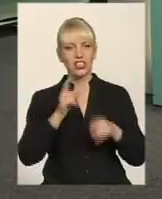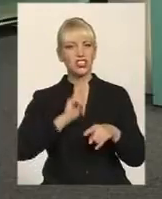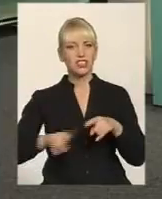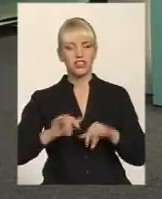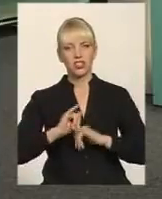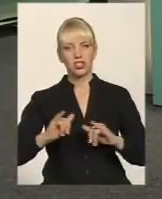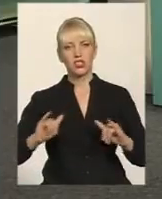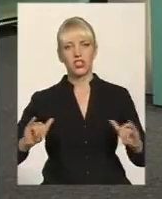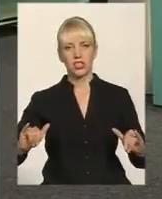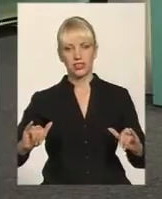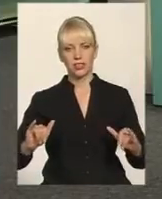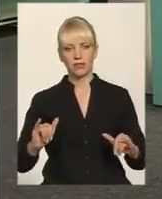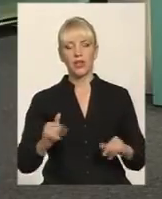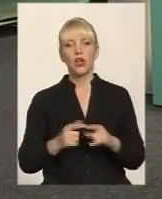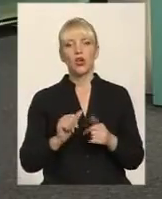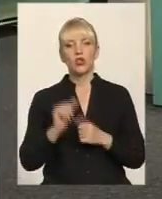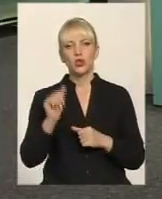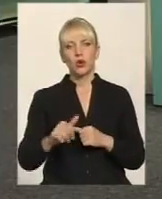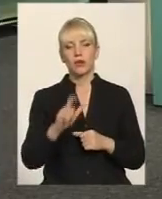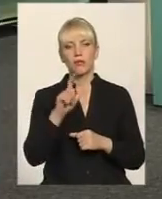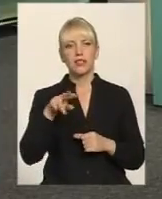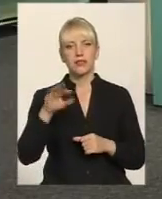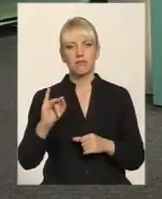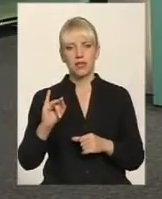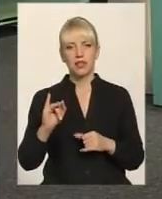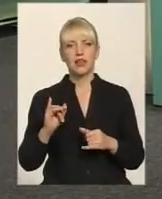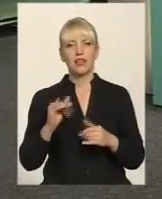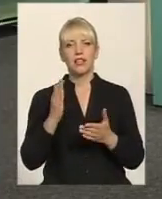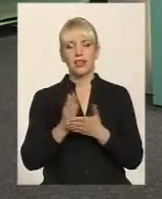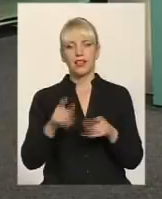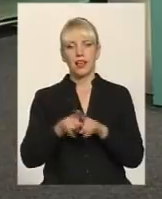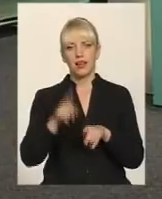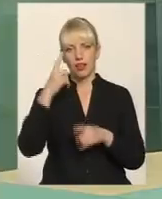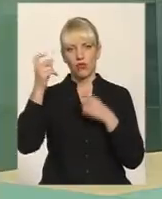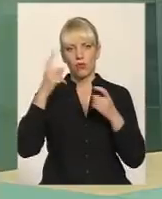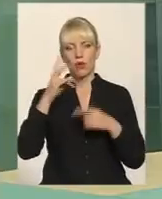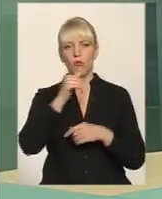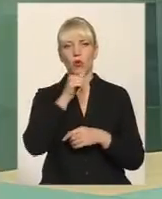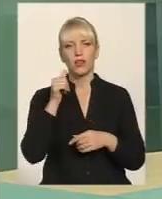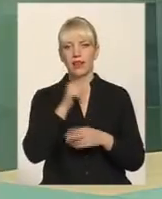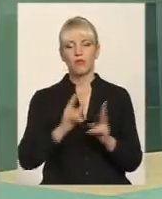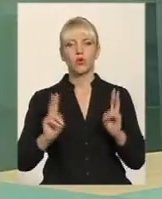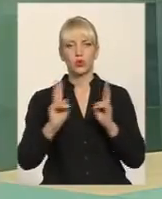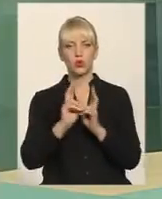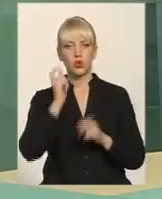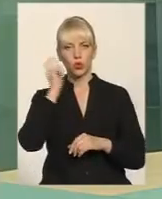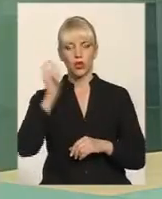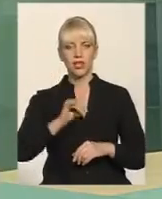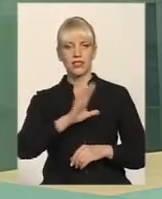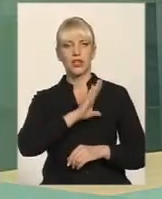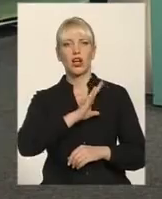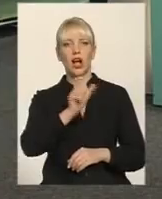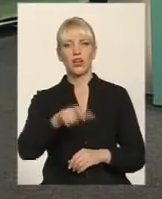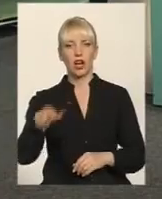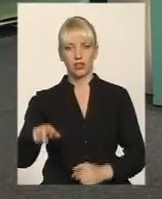ширяться. Зокрема, і в ЗМІ з'явилася інформація про, так би мовити, таємну зустріч українських олігархів.